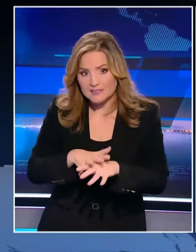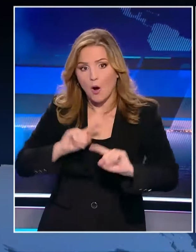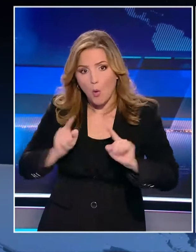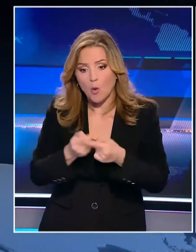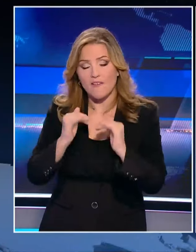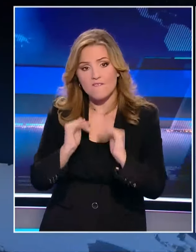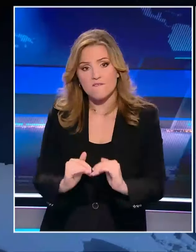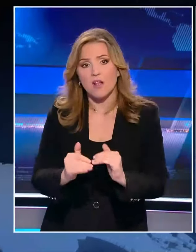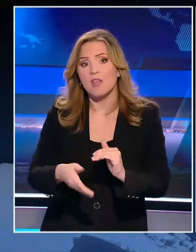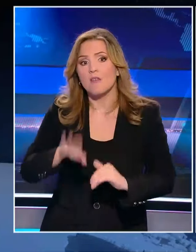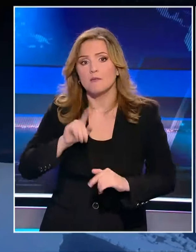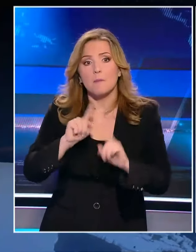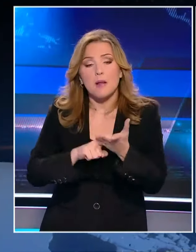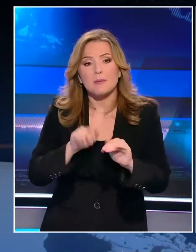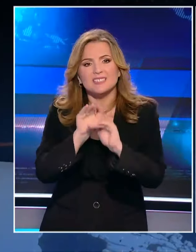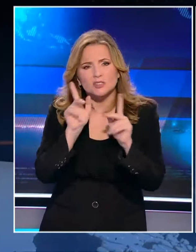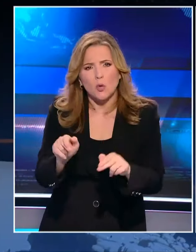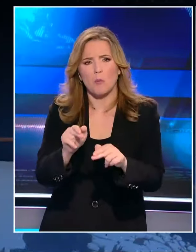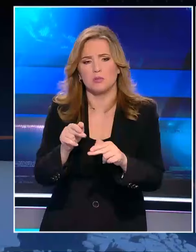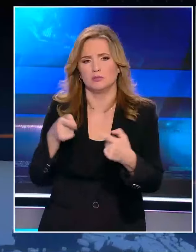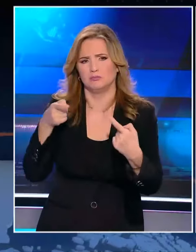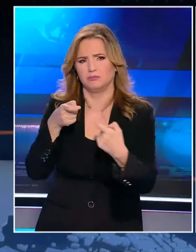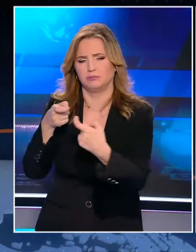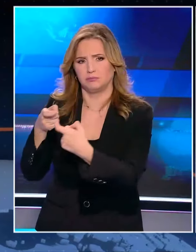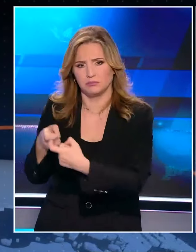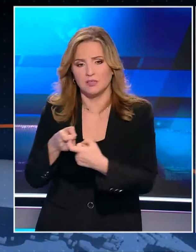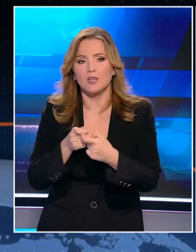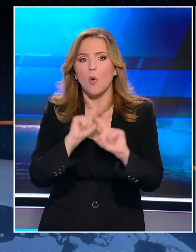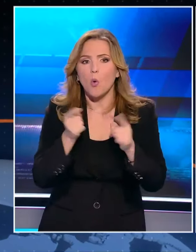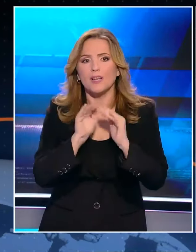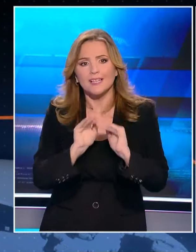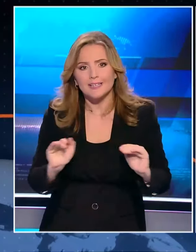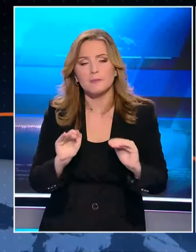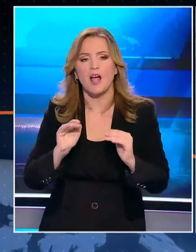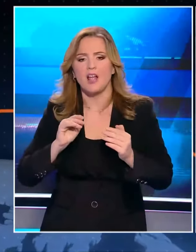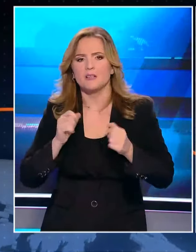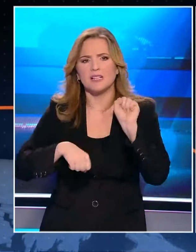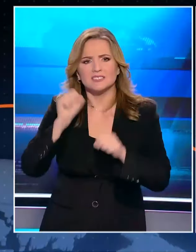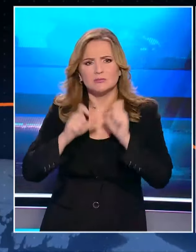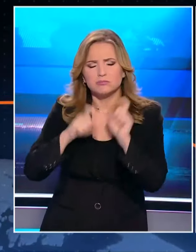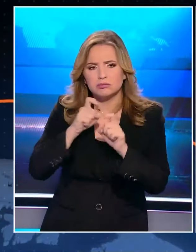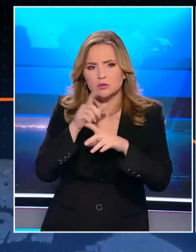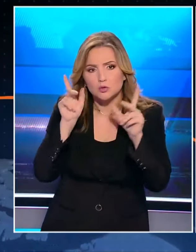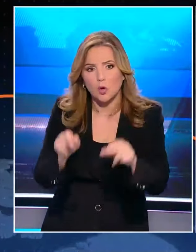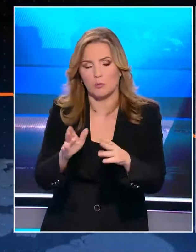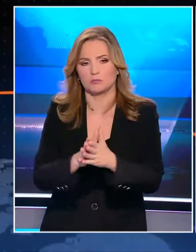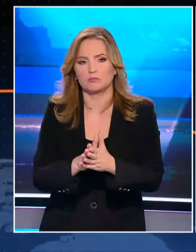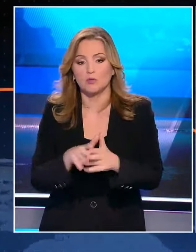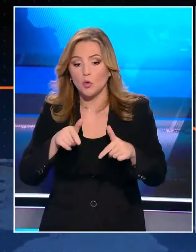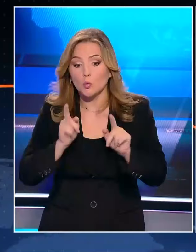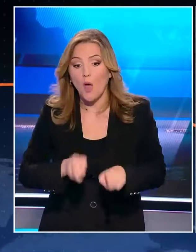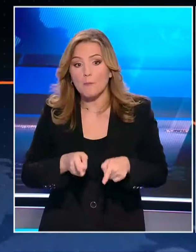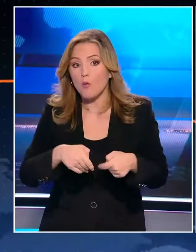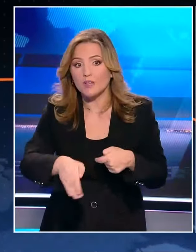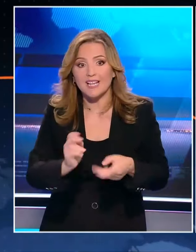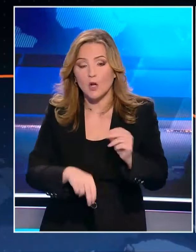ας κατεβάσουν όλοι τους τόνους σταματήσουν αυτές τις οξείς εκφράσεις, τις αντιπαραθέσεις. Αυτή την ώρα αποφασίζεται ο δικός χάρτης για